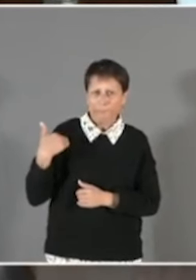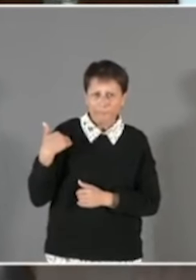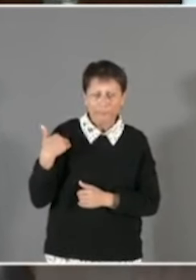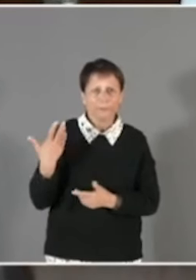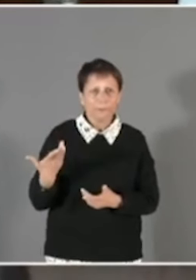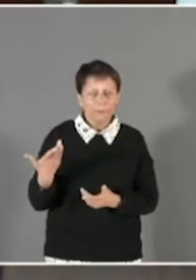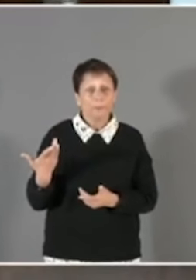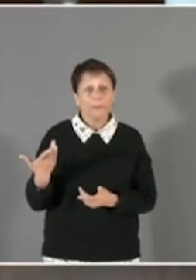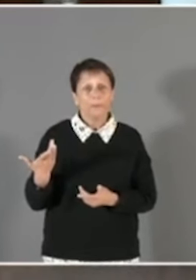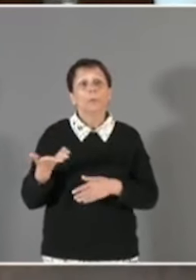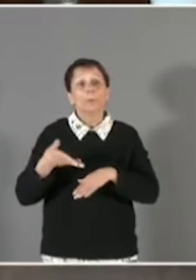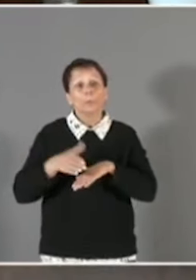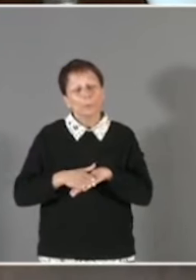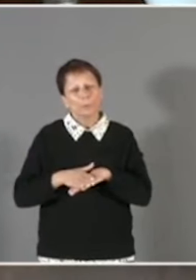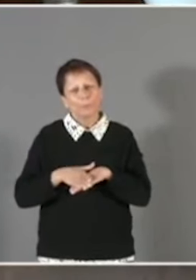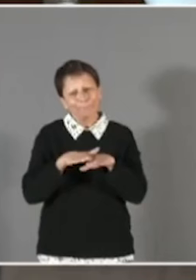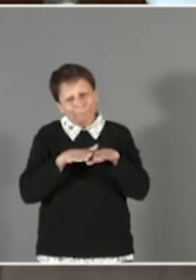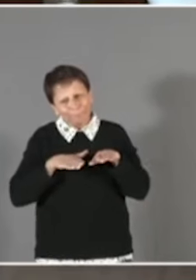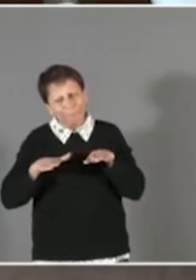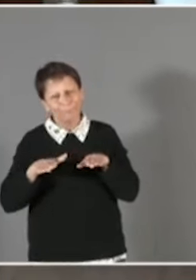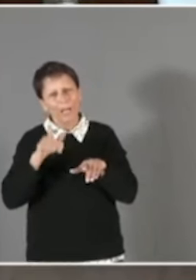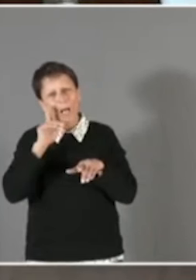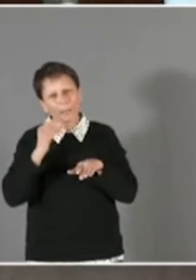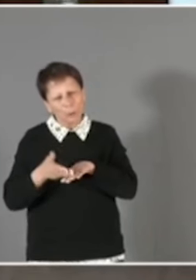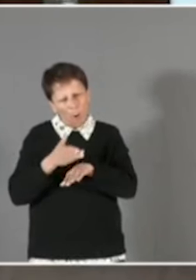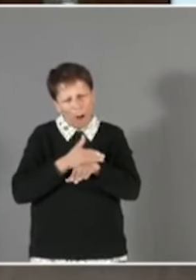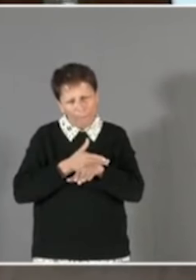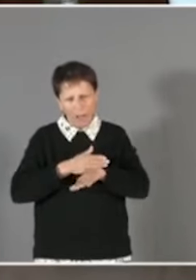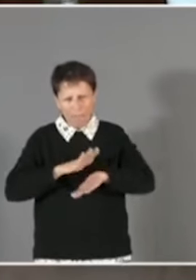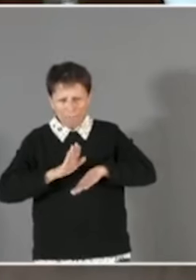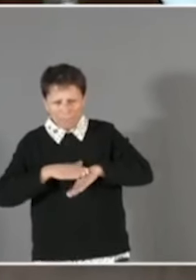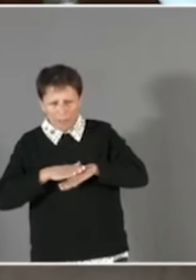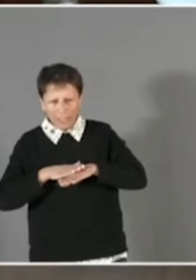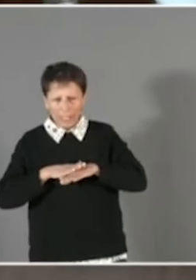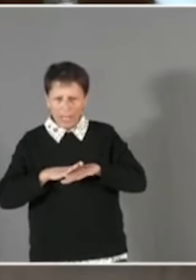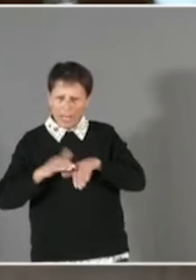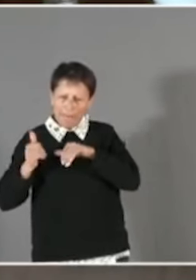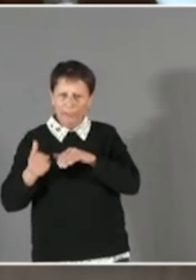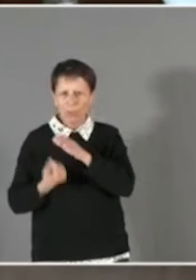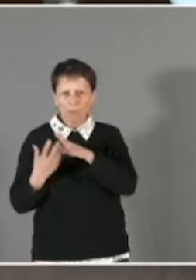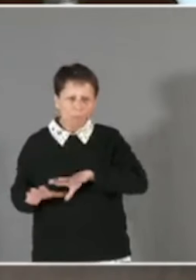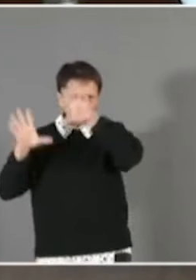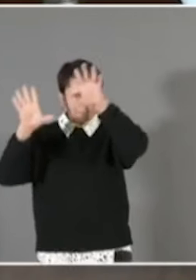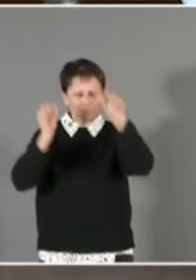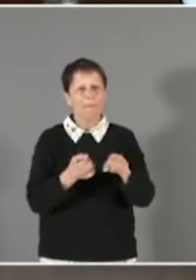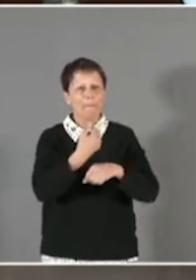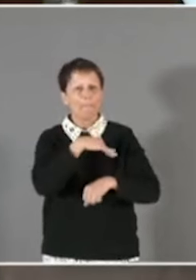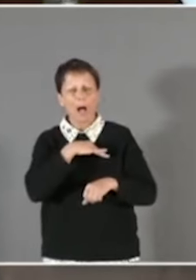Mais il faut anticiper des nouvelles occupations en mettant les moyens pour dissuader